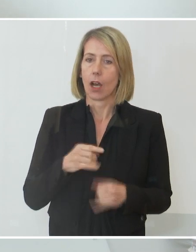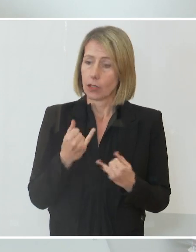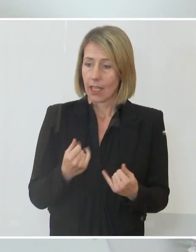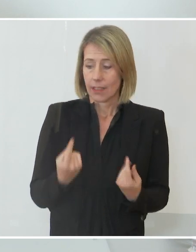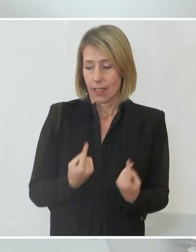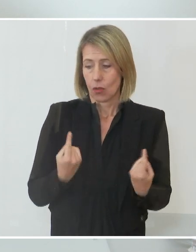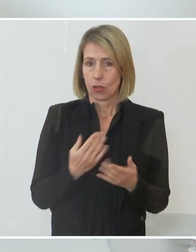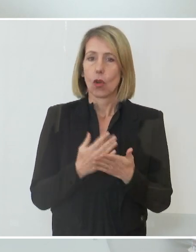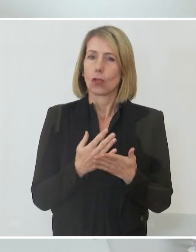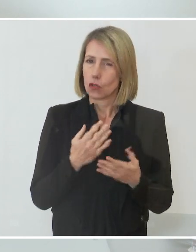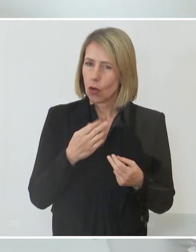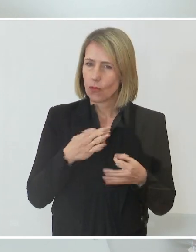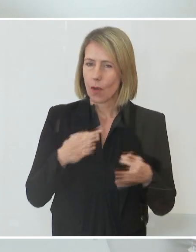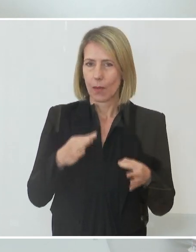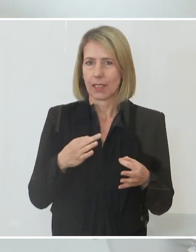essernden Lage sind.